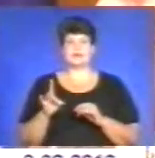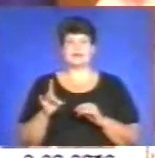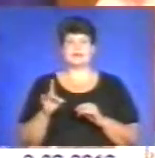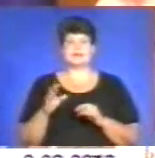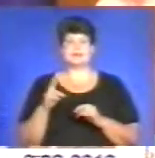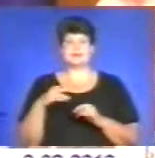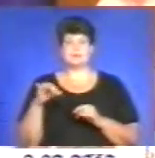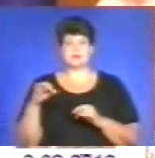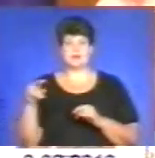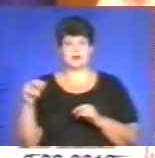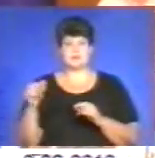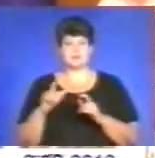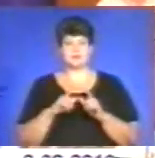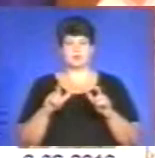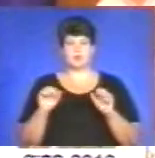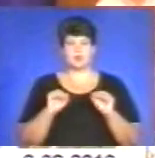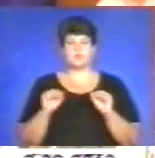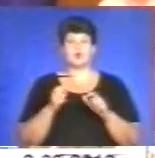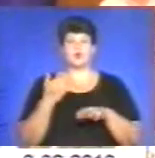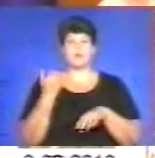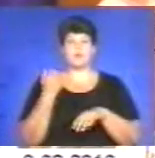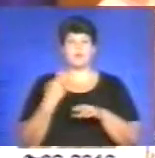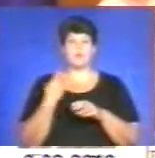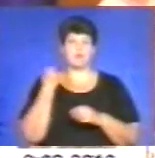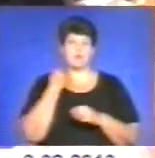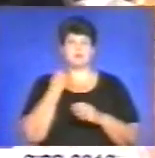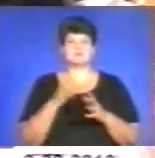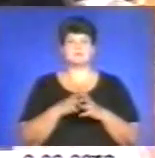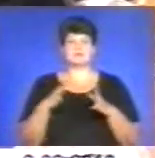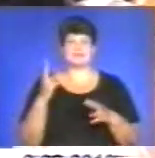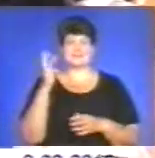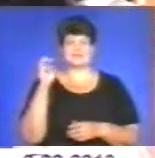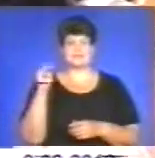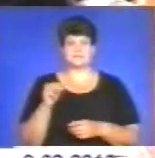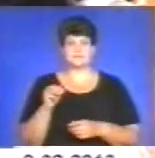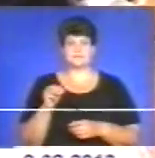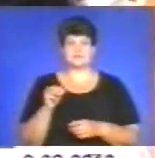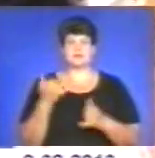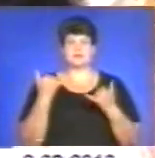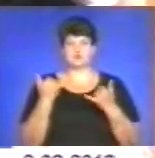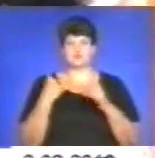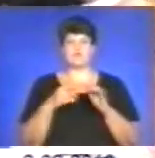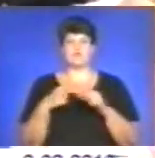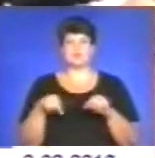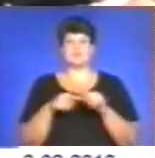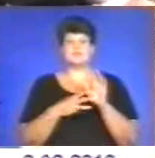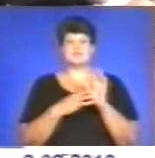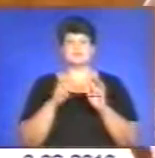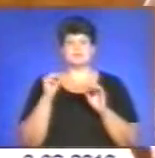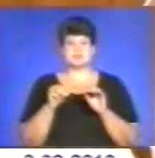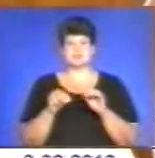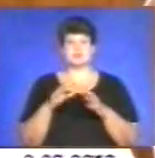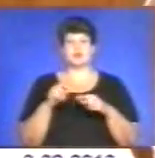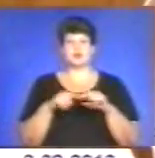то борг з початку року значно зріс, більше як на 300 тисяч. Нині в області 8387 родин